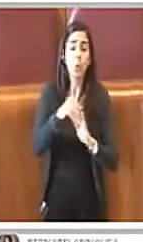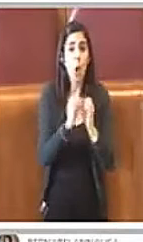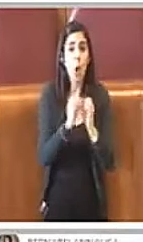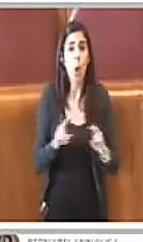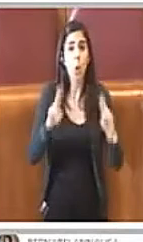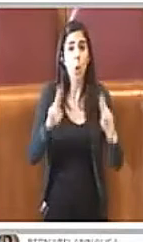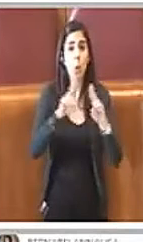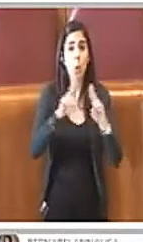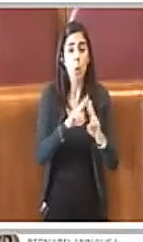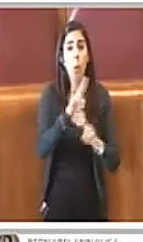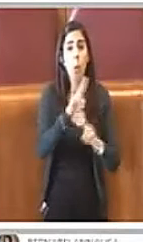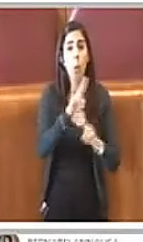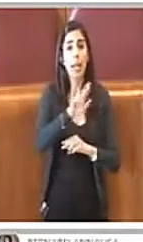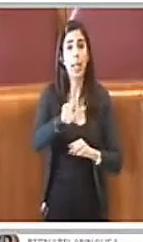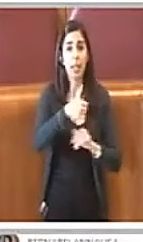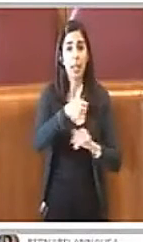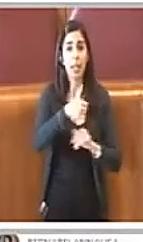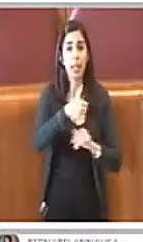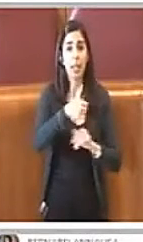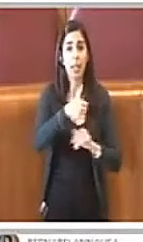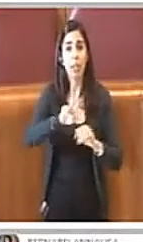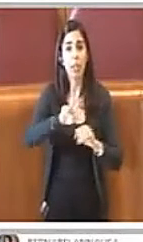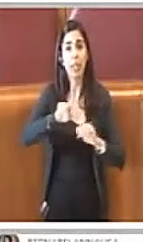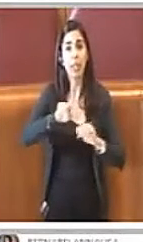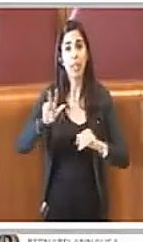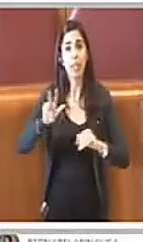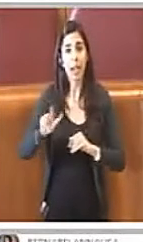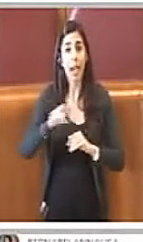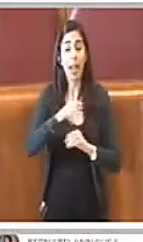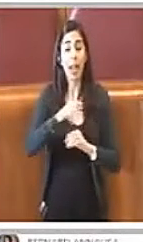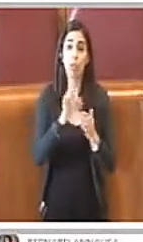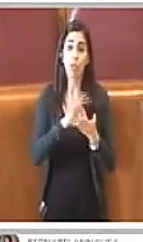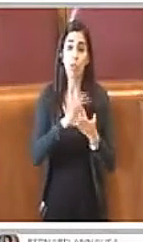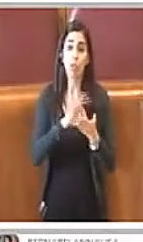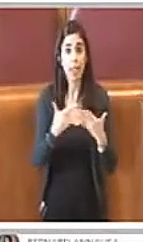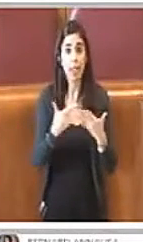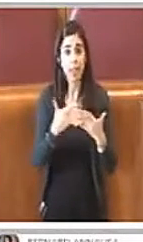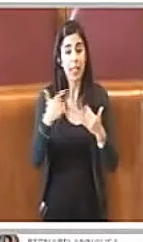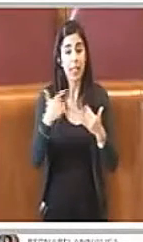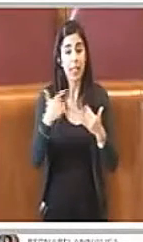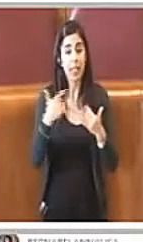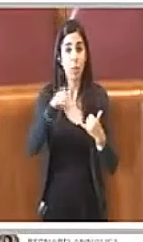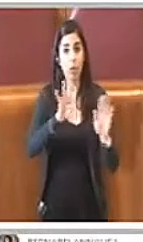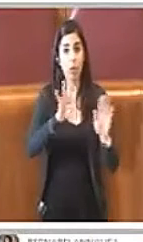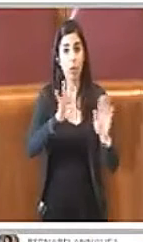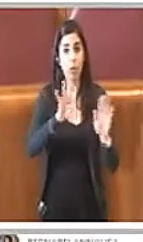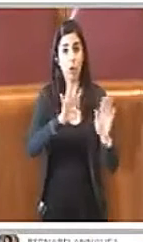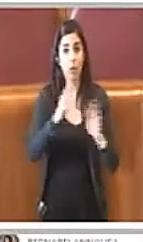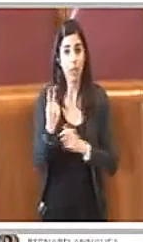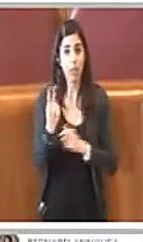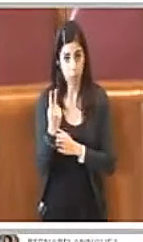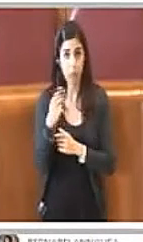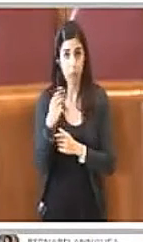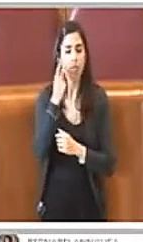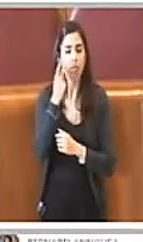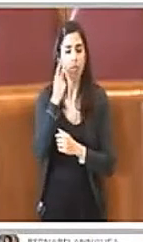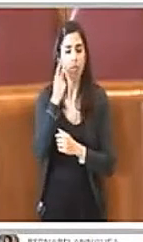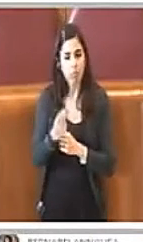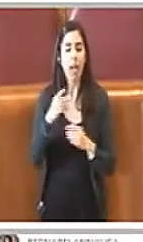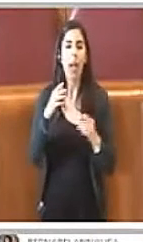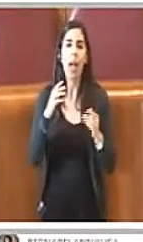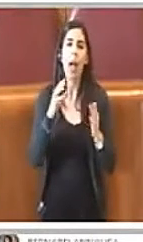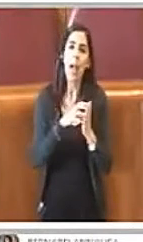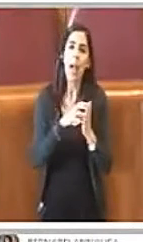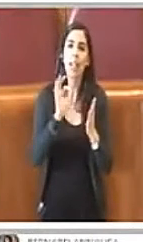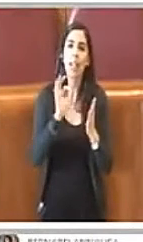.133 del 17 dicembre 1992. Risulta significativo l'articolo apparso su venerdì di